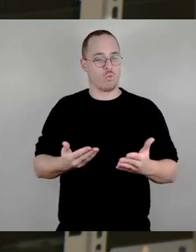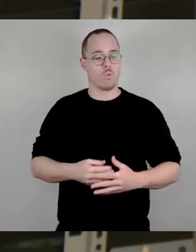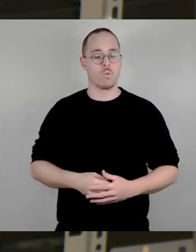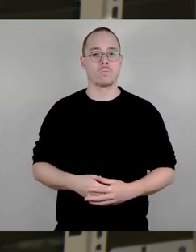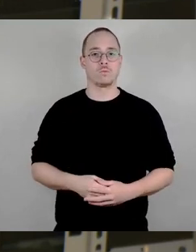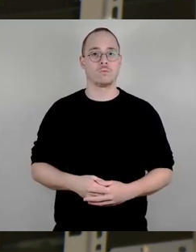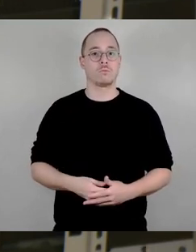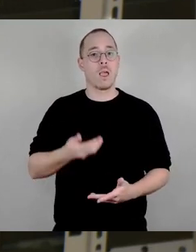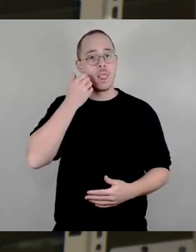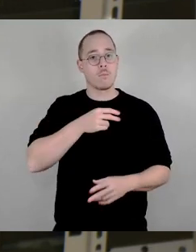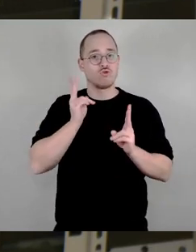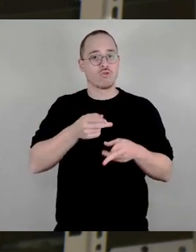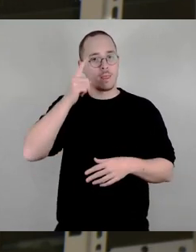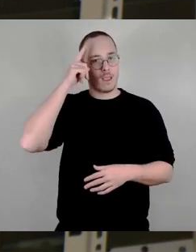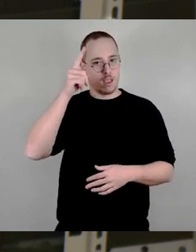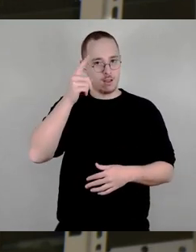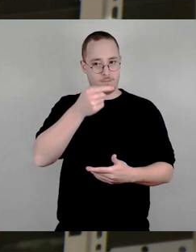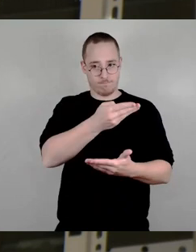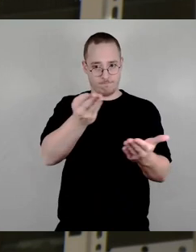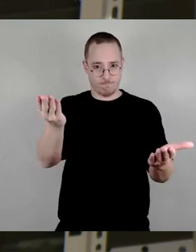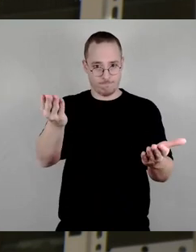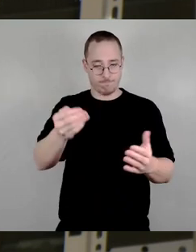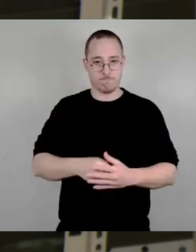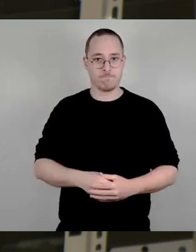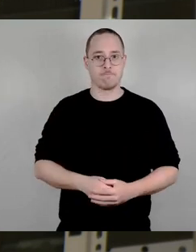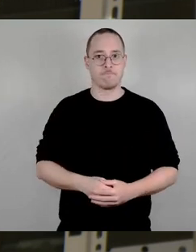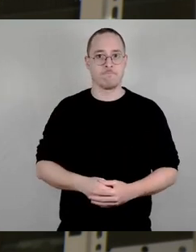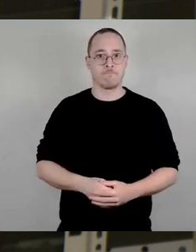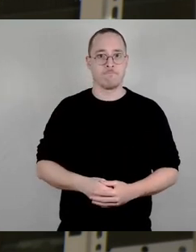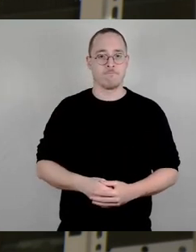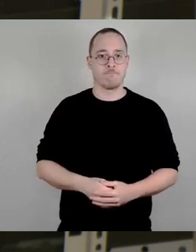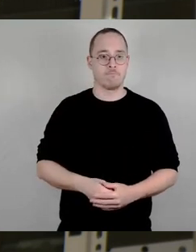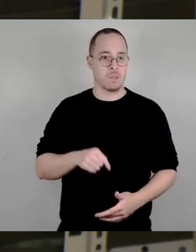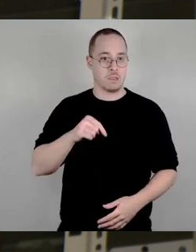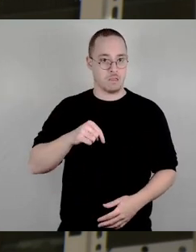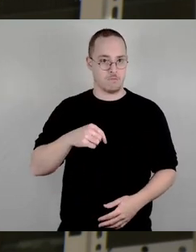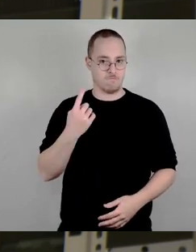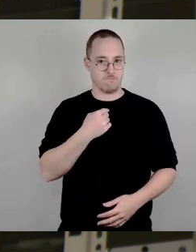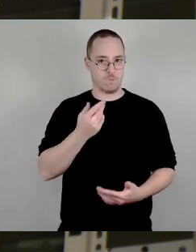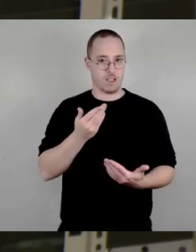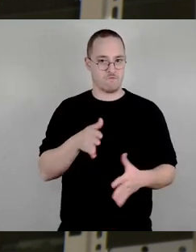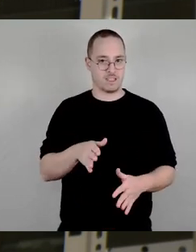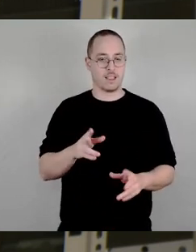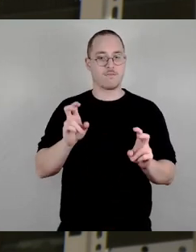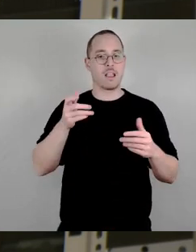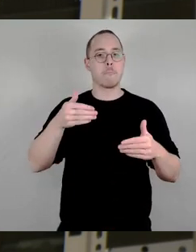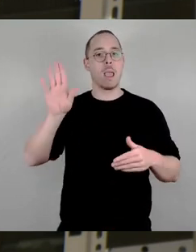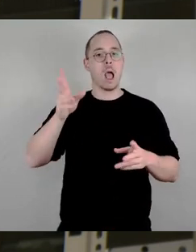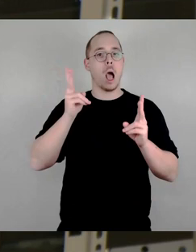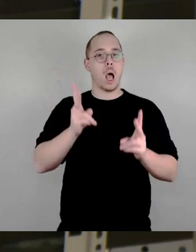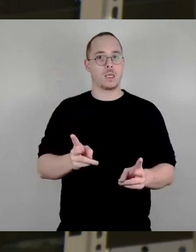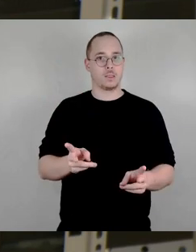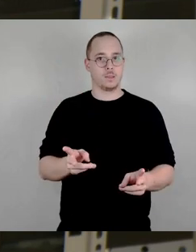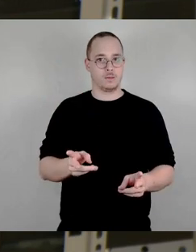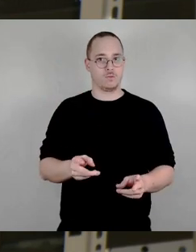hat von uns vor zwei Jahren den Beschluss gefasst,